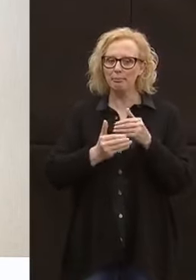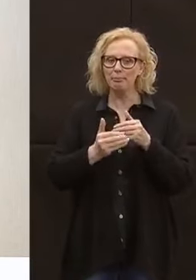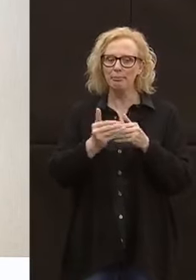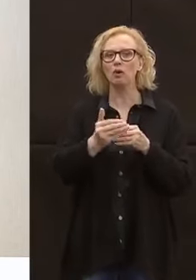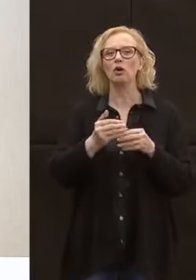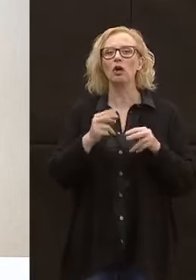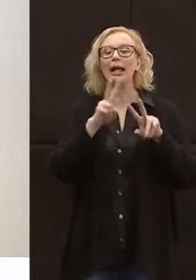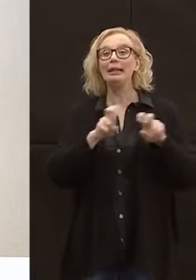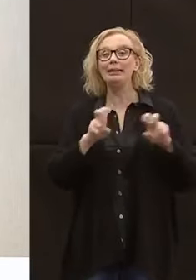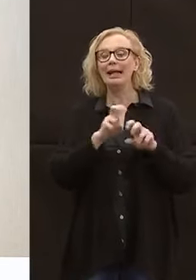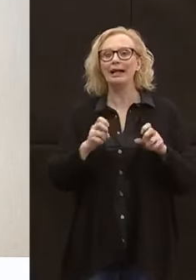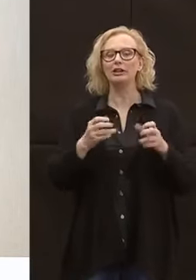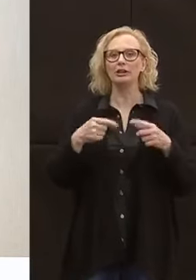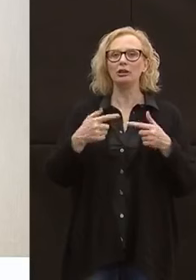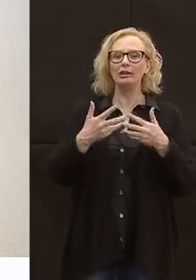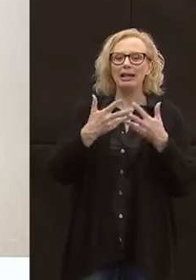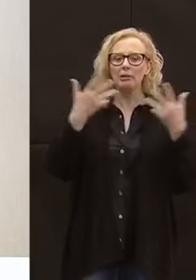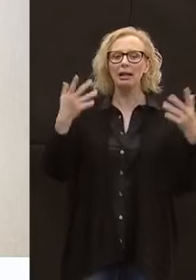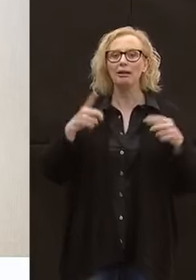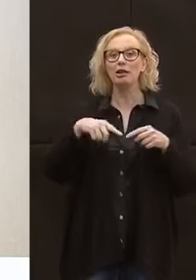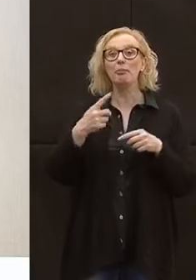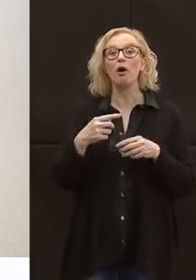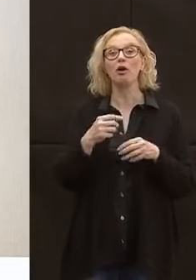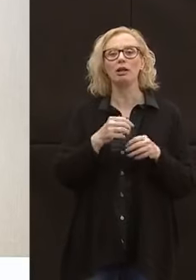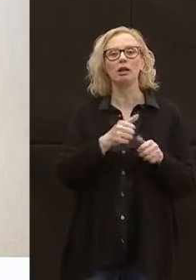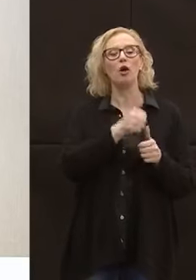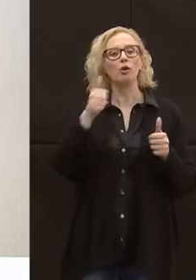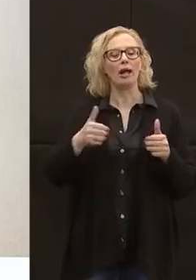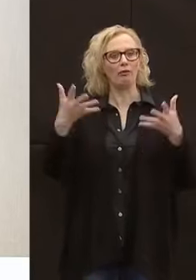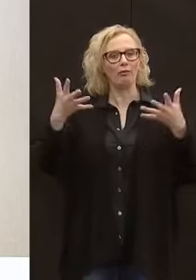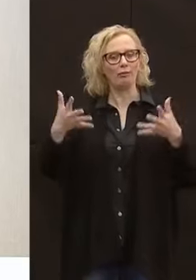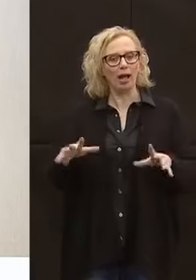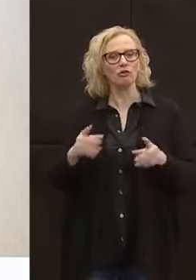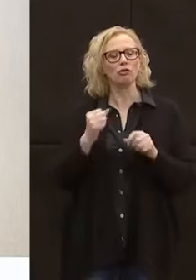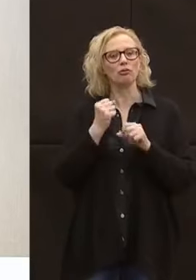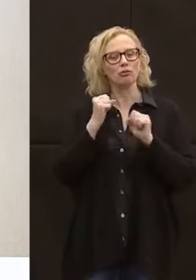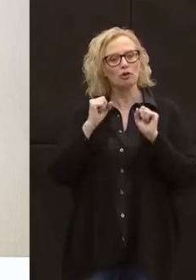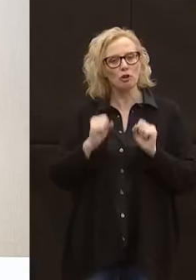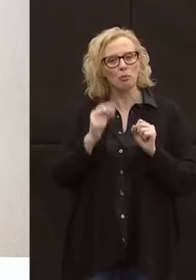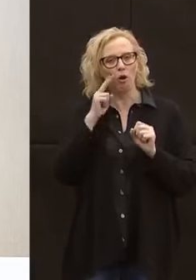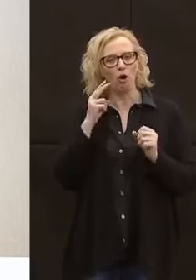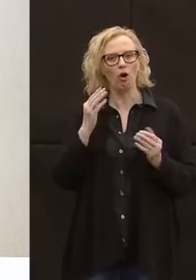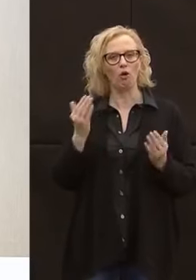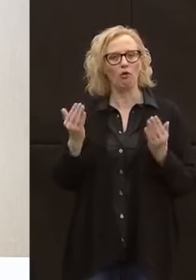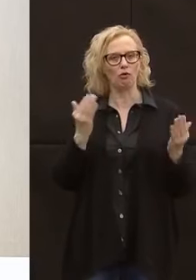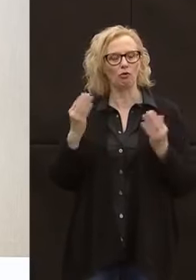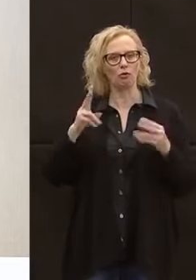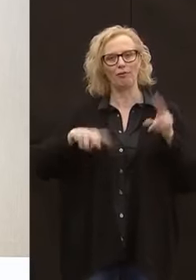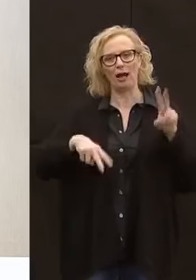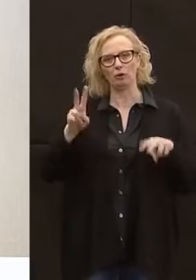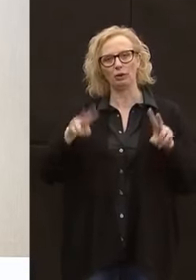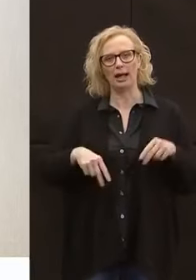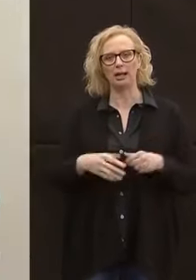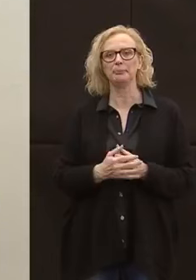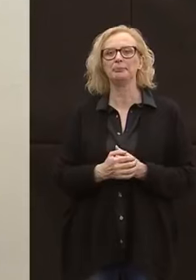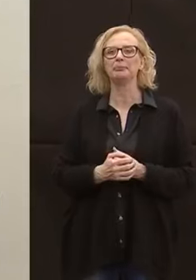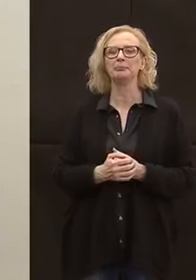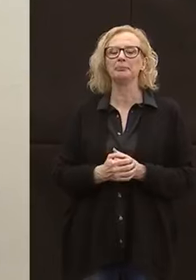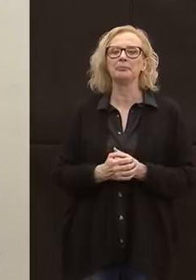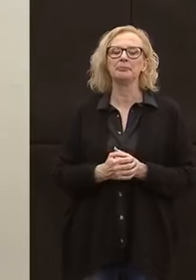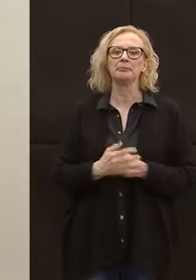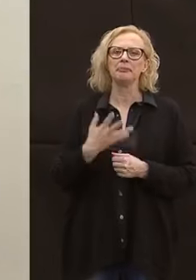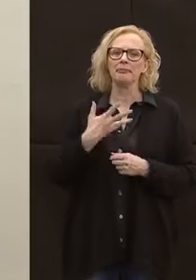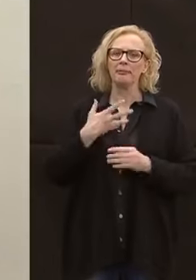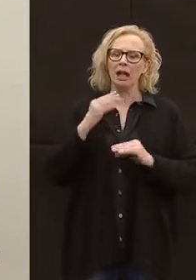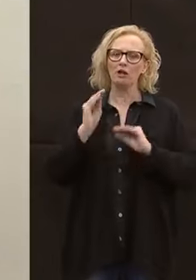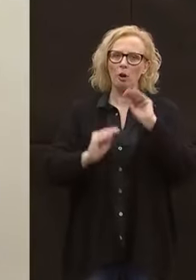rapportarle alla fine dell'anno per vedere quanto questa possa avere inciso sull'andamento fisiologico normale. Ci chiedono